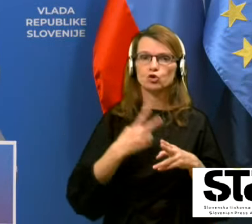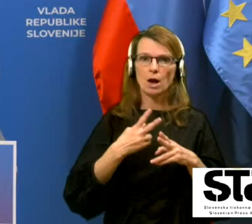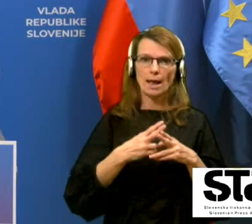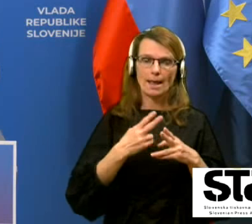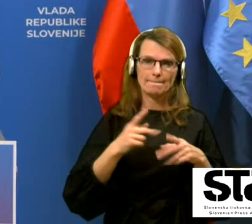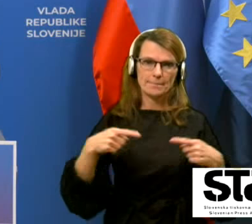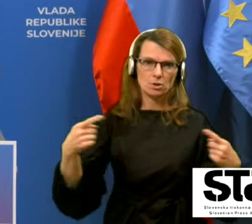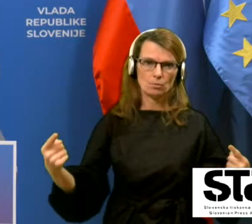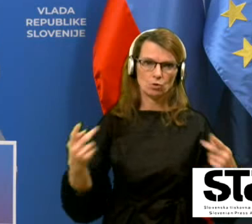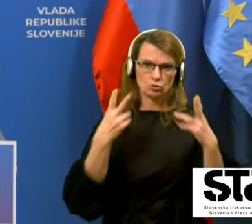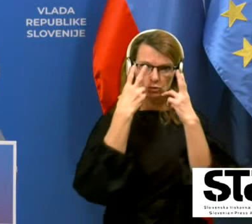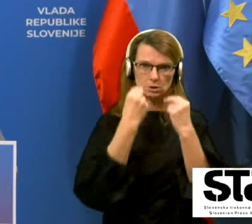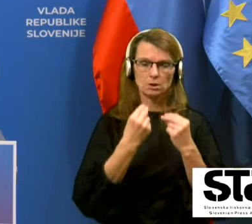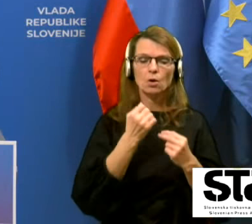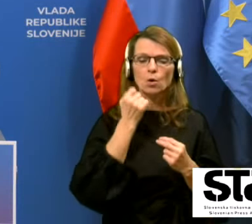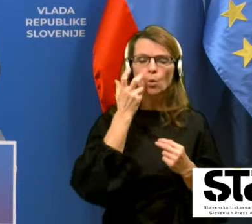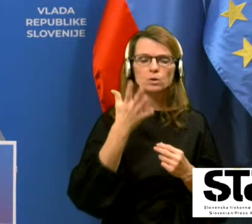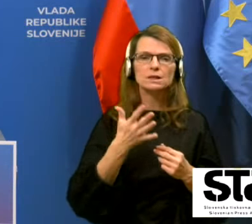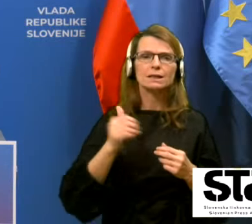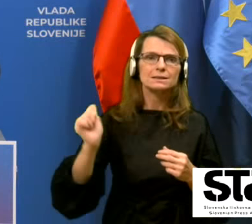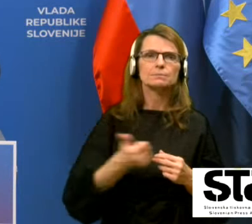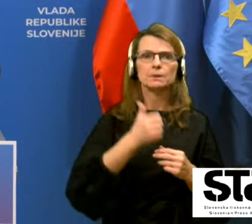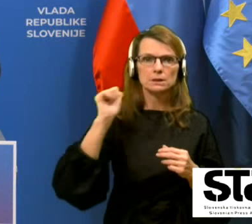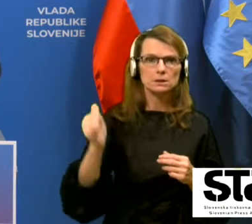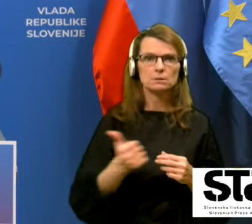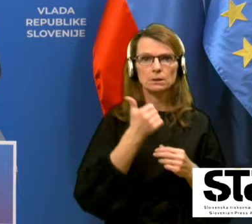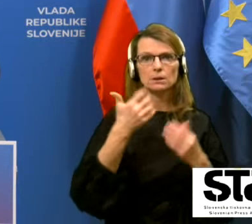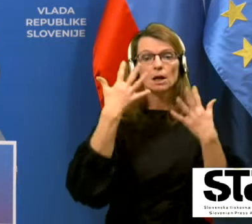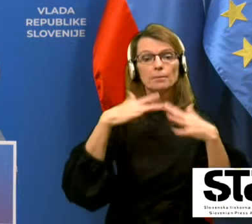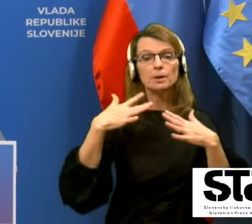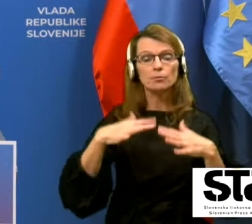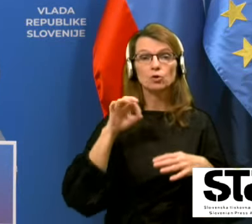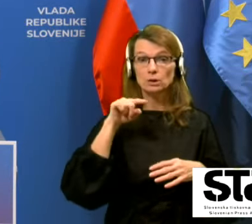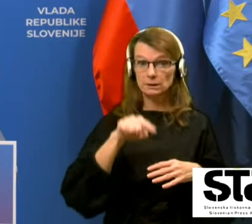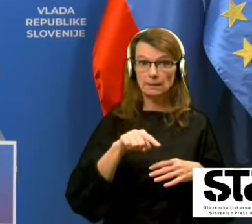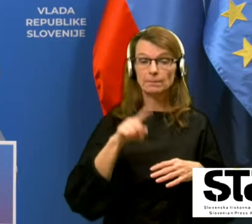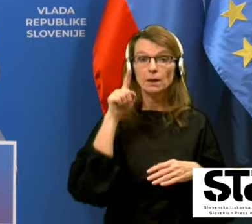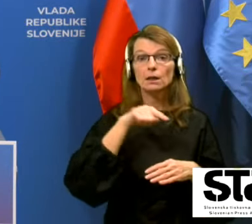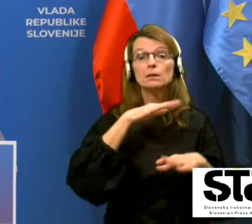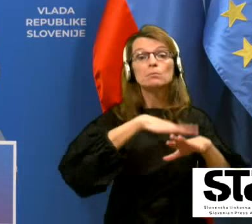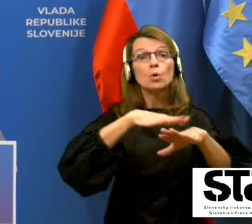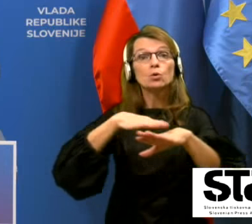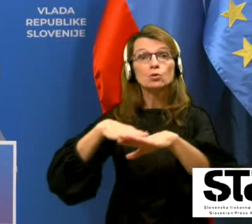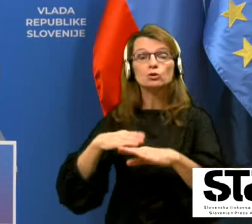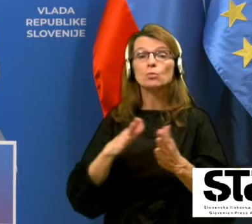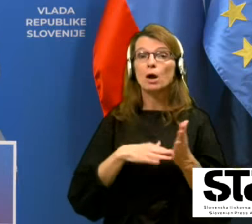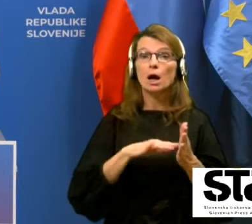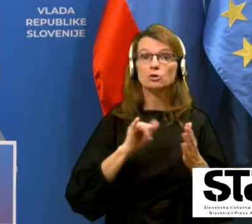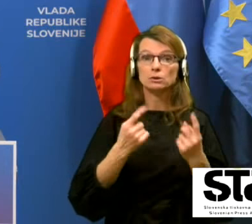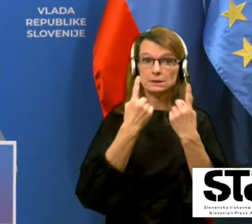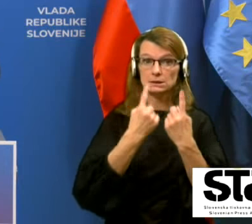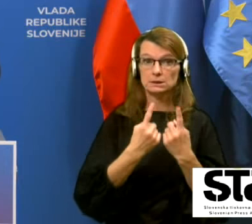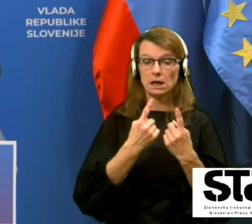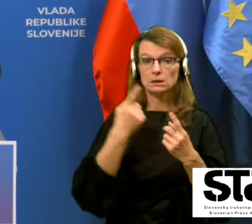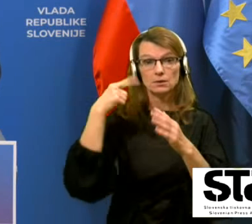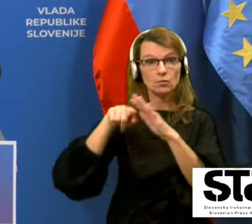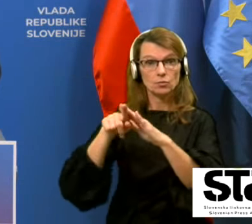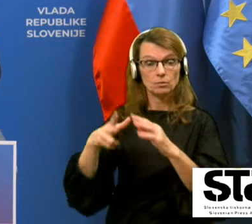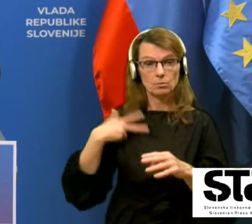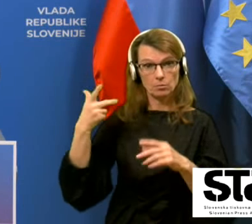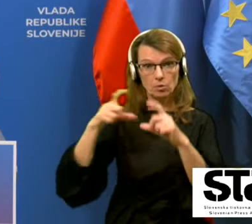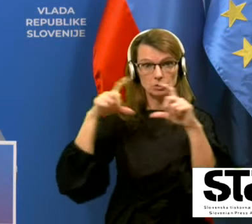Vsak dan posebej pripovedujemo o tem in poročamo, kakšno je stanje v bolnišnicah. največ